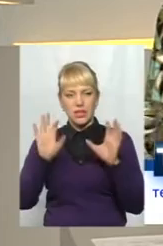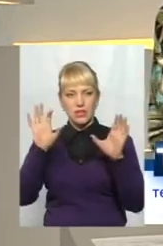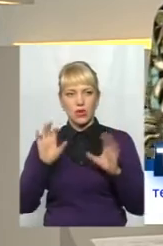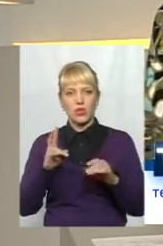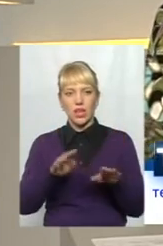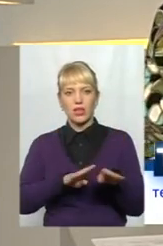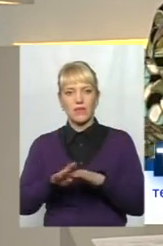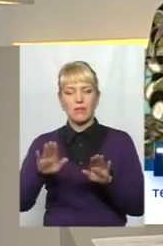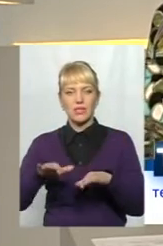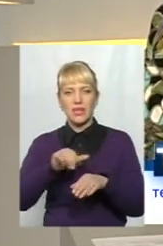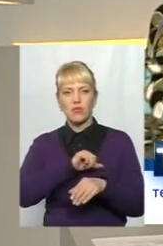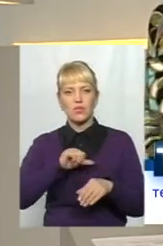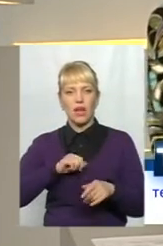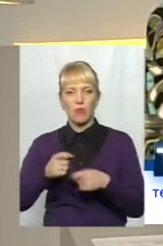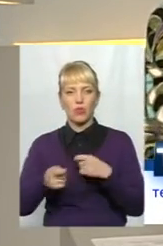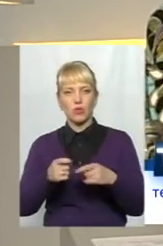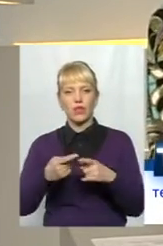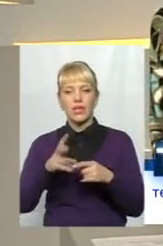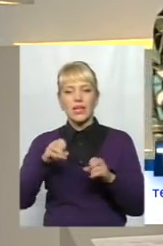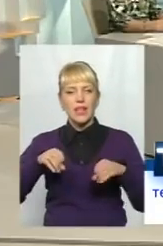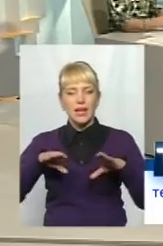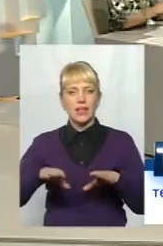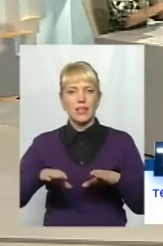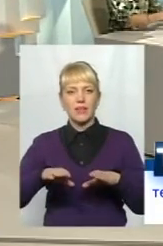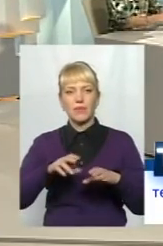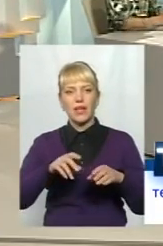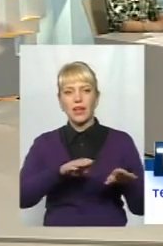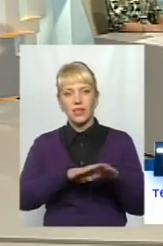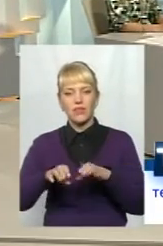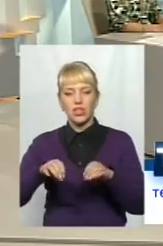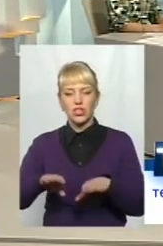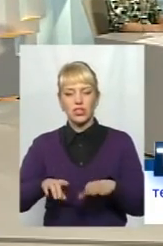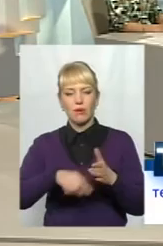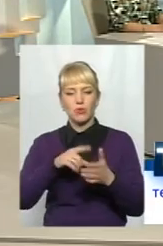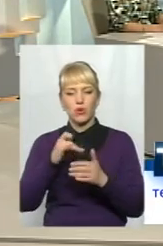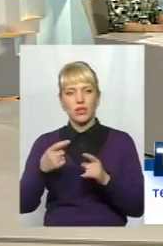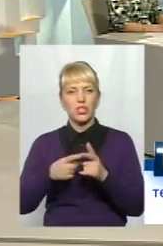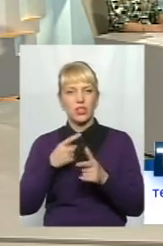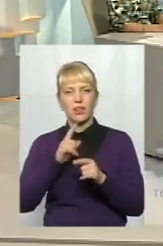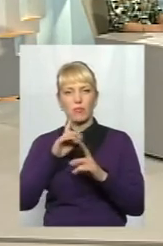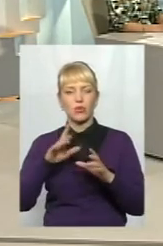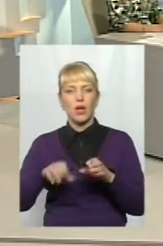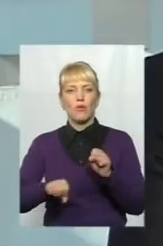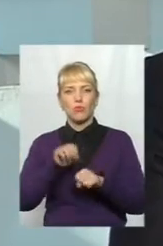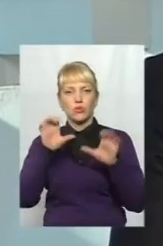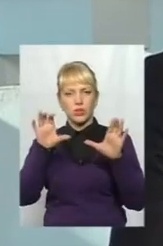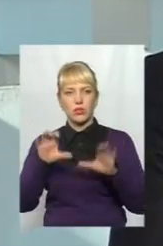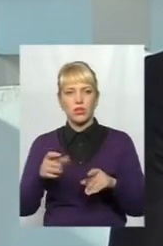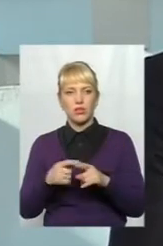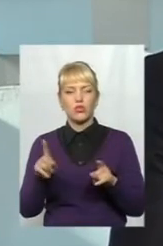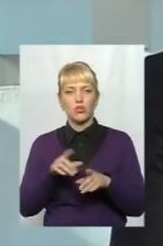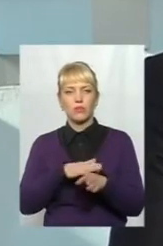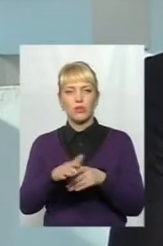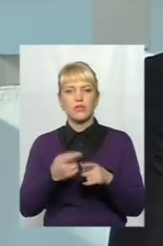місцевого самоврядування, на рівні рішення Хмельницької міської ради, чи це не буде порушенням законодавства? Ми так само, щоб